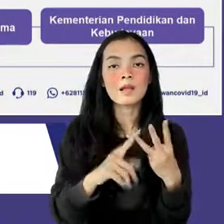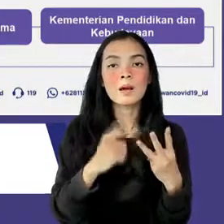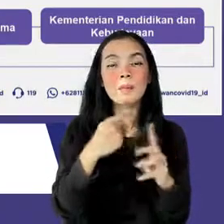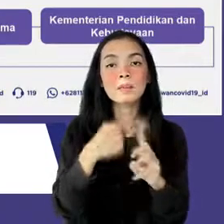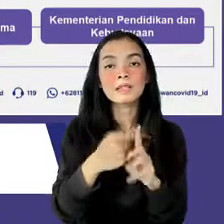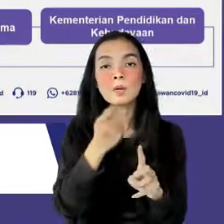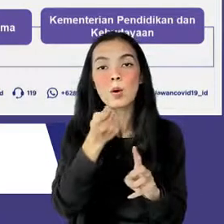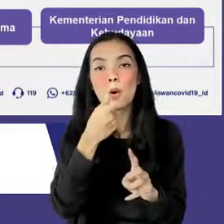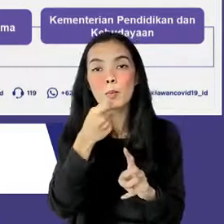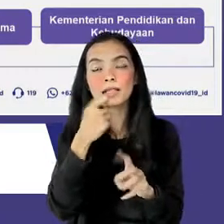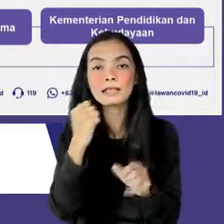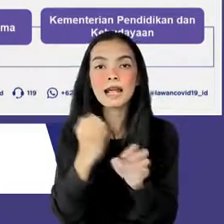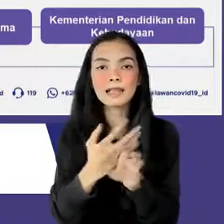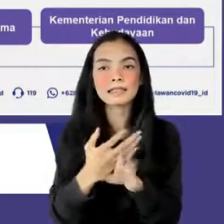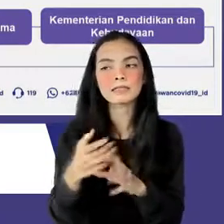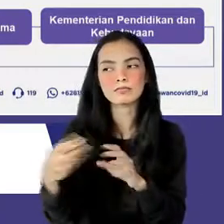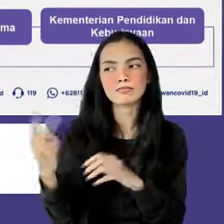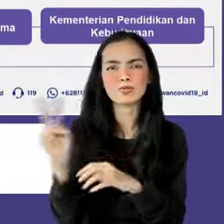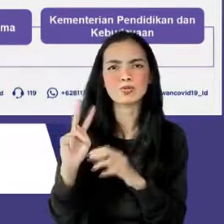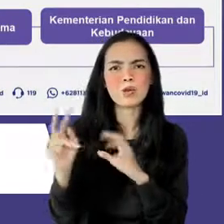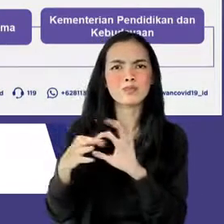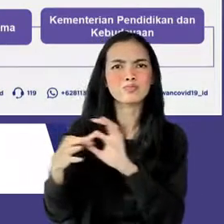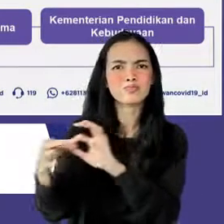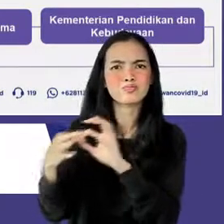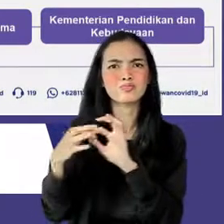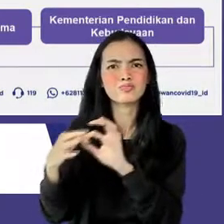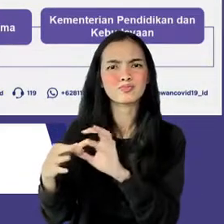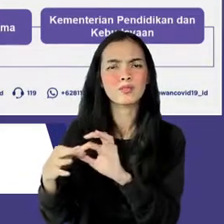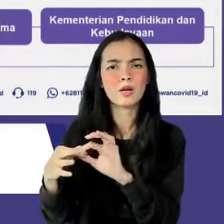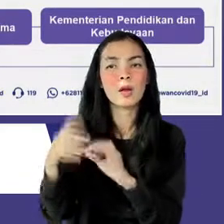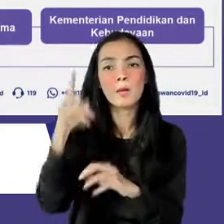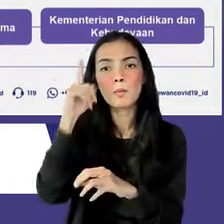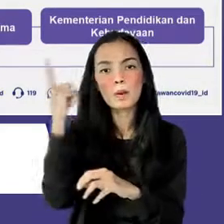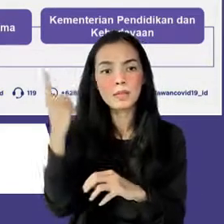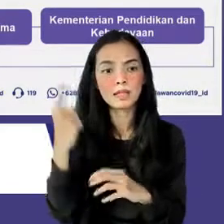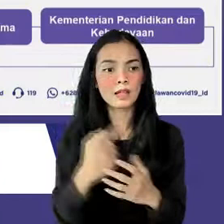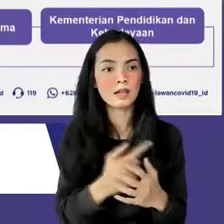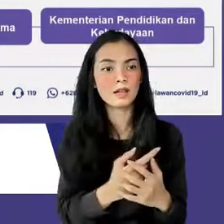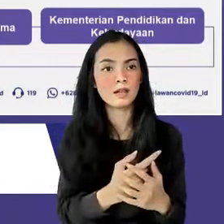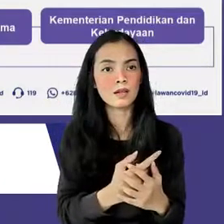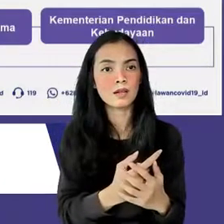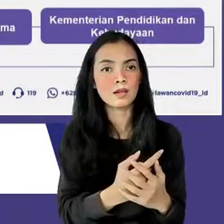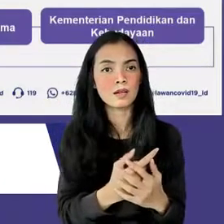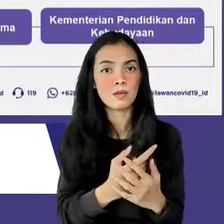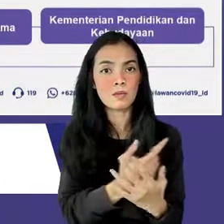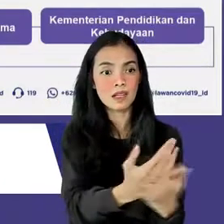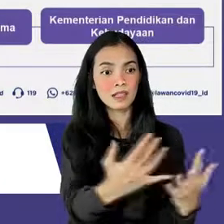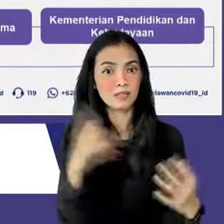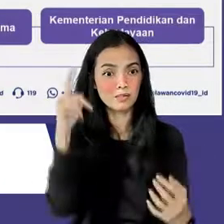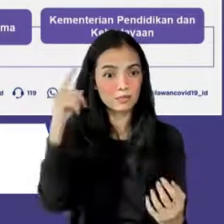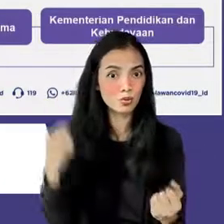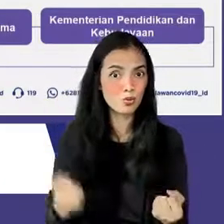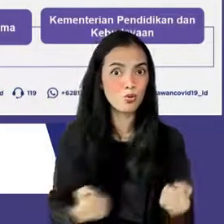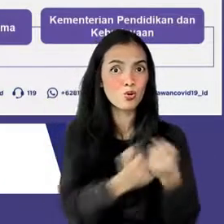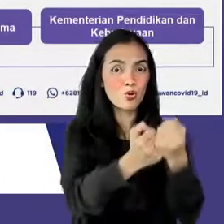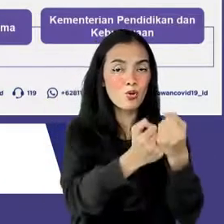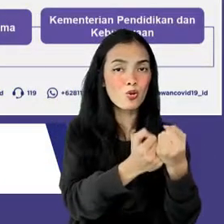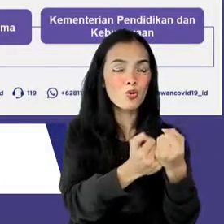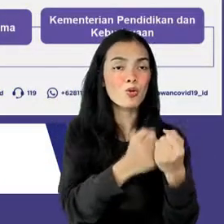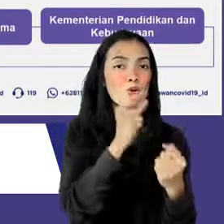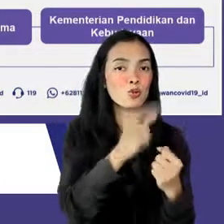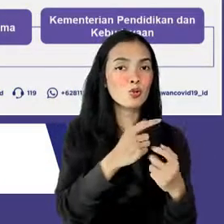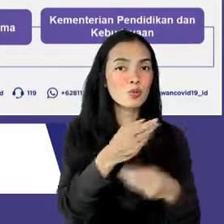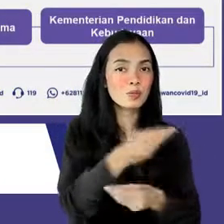obat-obatan gratis. Dukungan pemerintah khususnya kepada masyarakat dan usaha kecil diantaranya adalah